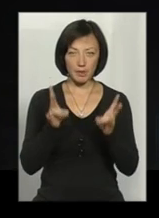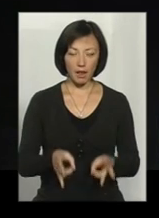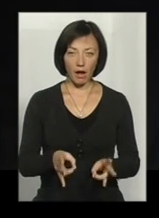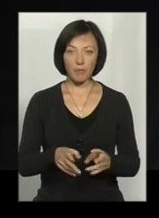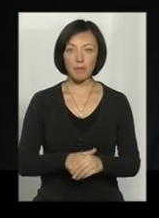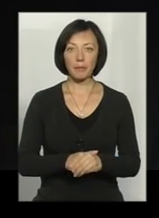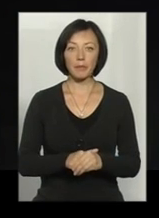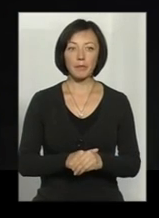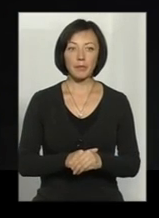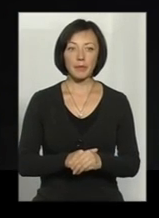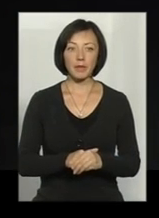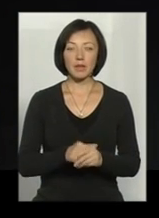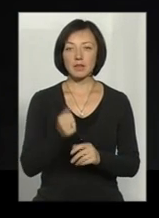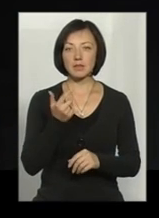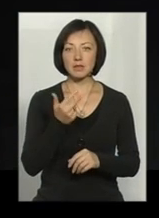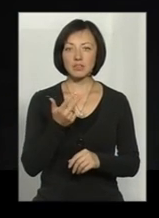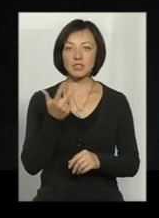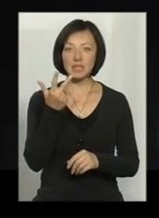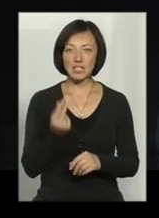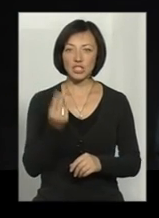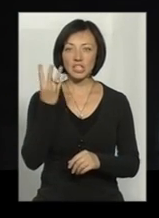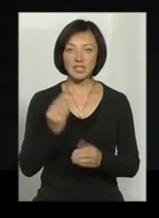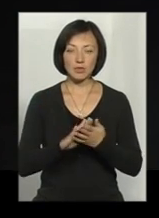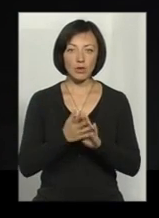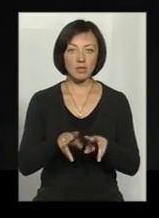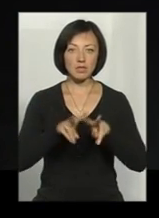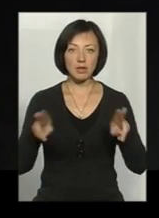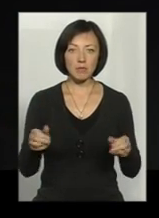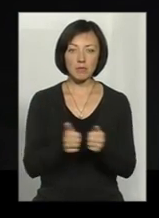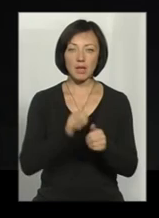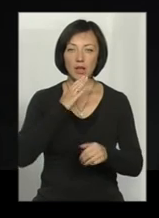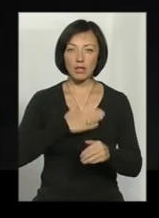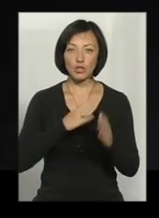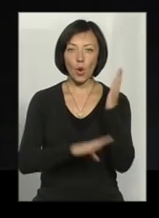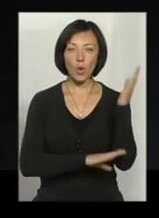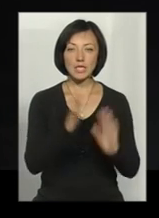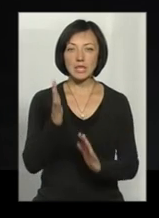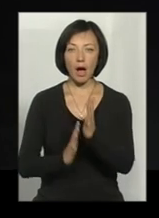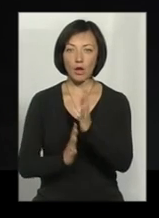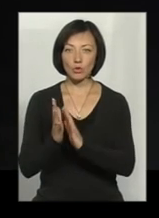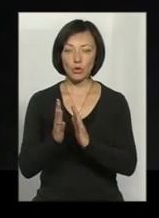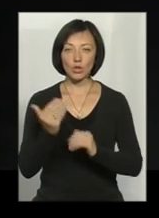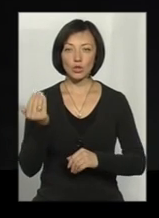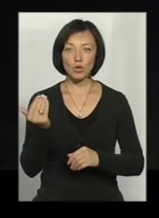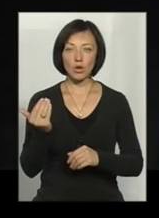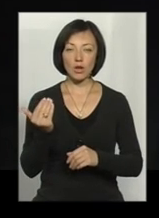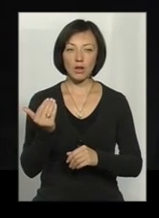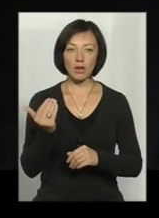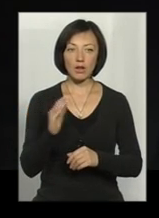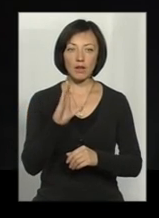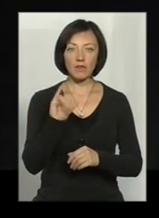десь через днів 3-4 ми таку саму ситуацію бачили біля нашого саду. Зостороні вівся,